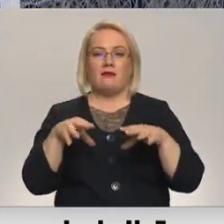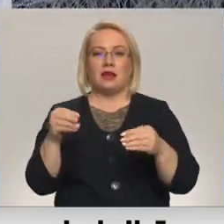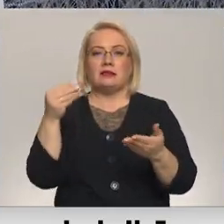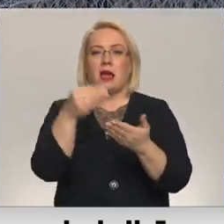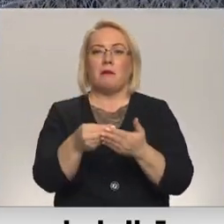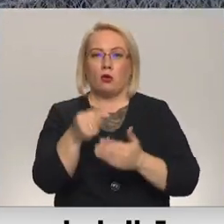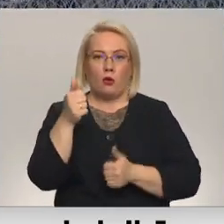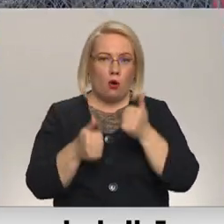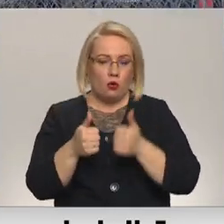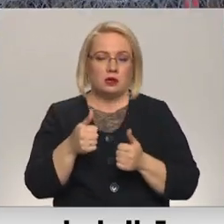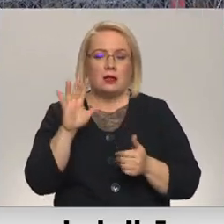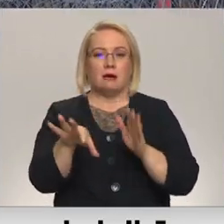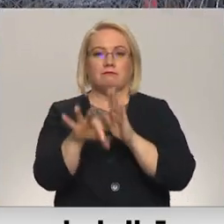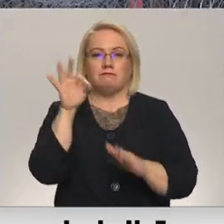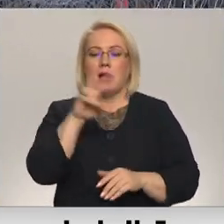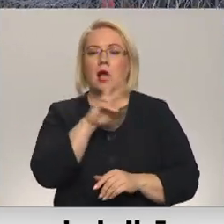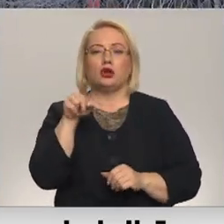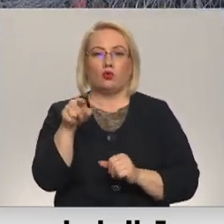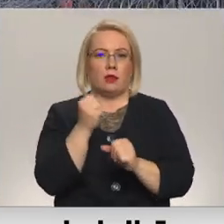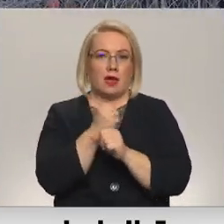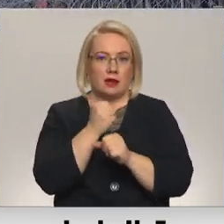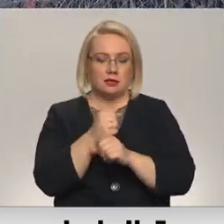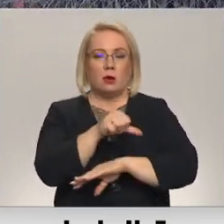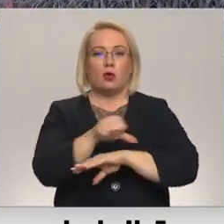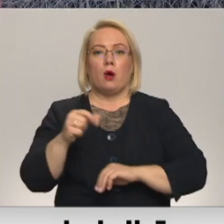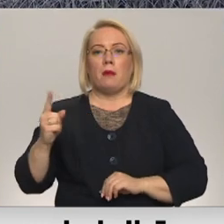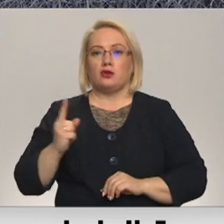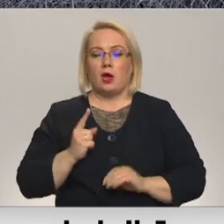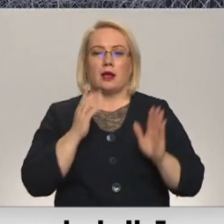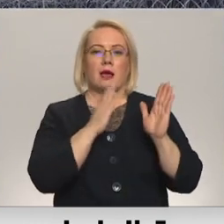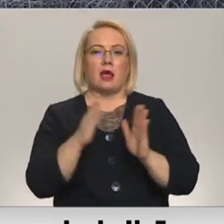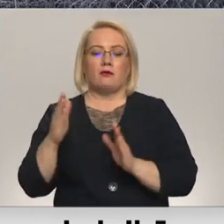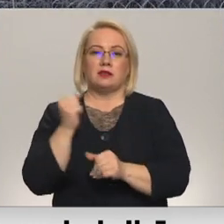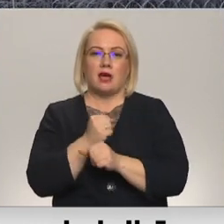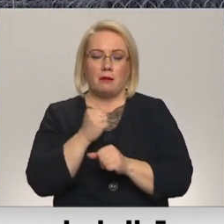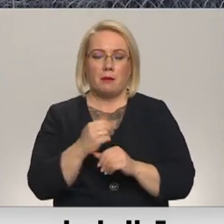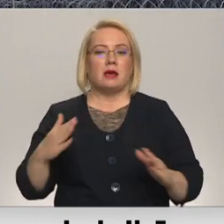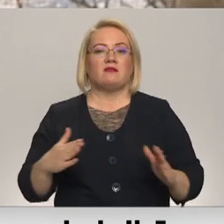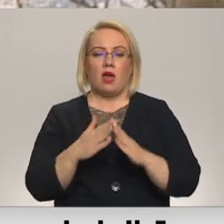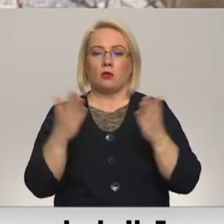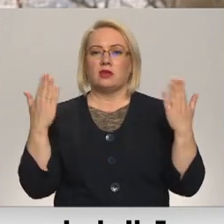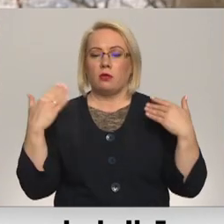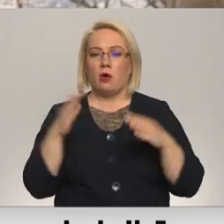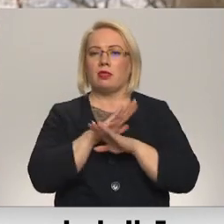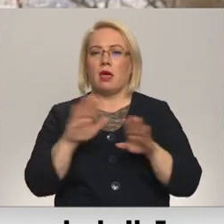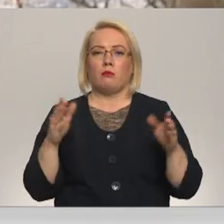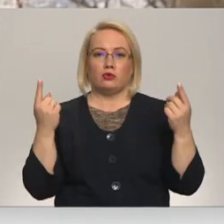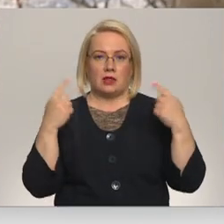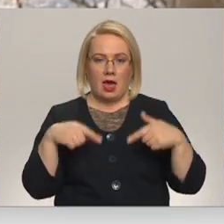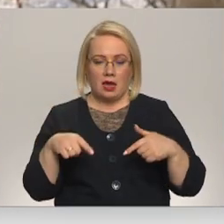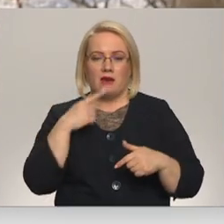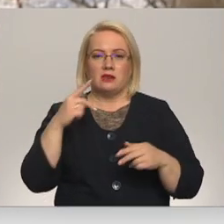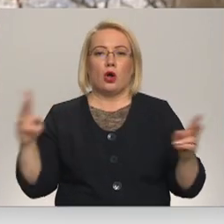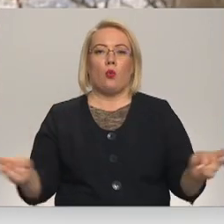uzraudzītos, kas to darīs. Tikmēr robežsargi gatavojas darbam. Svētkos atpūsties nebūs laika. Uguns, kuras viņi kurina